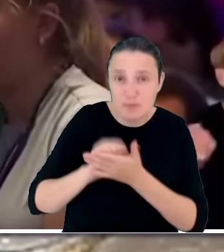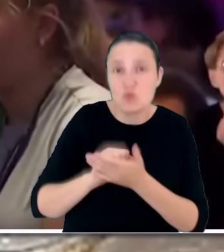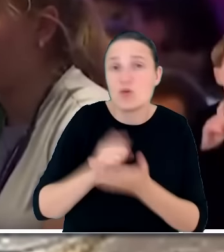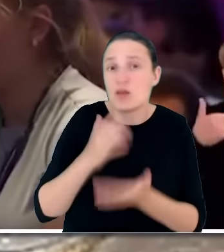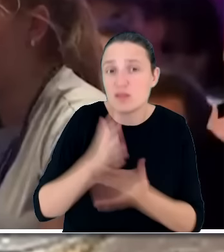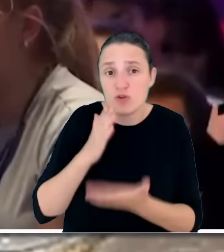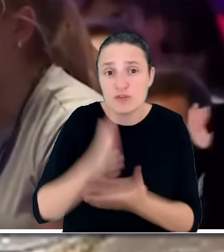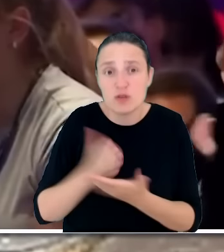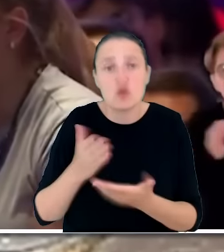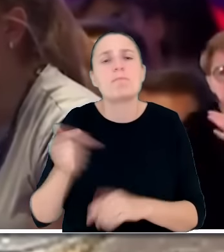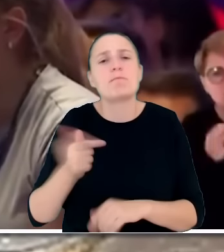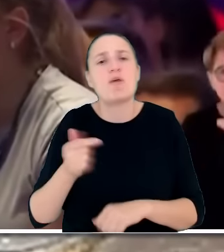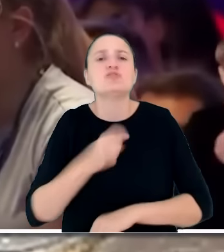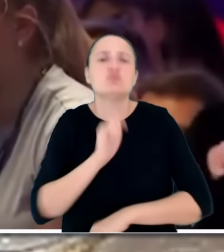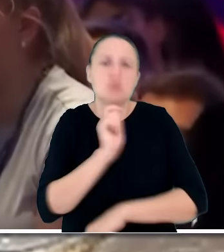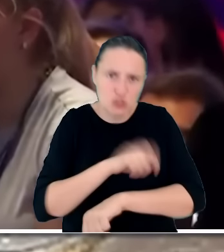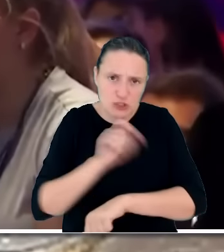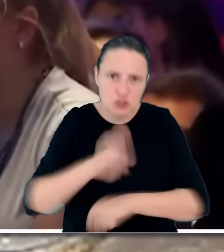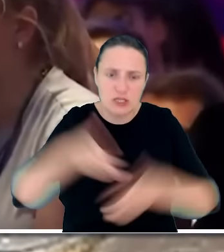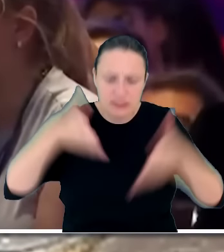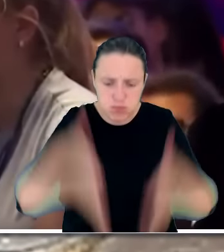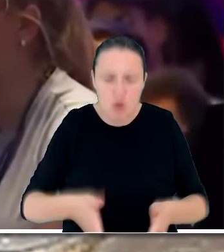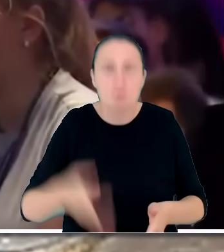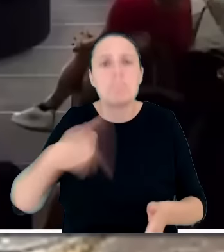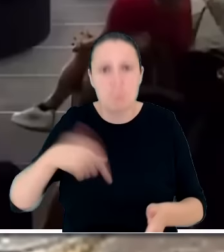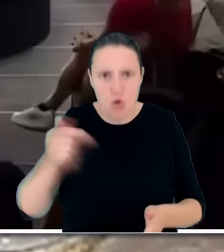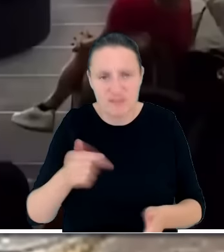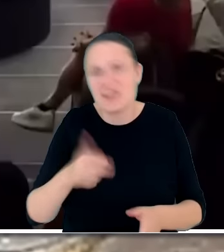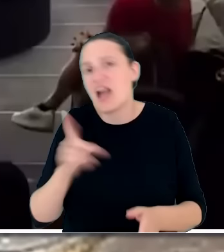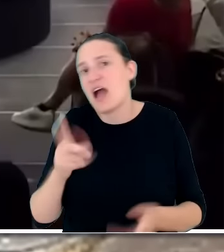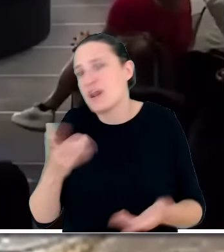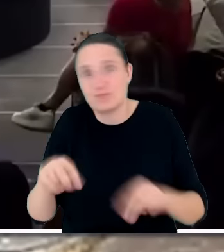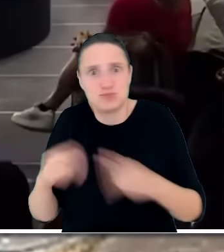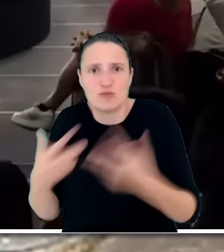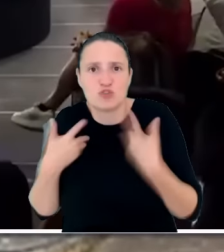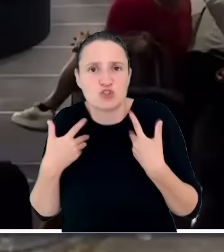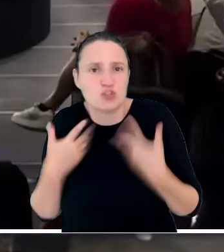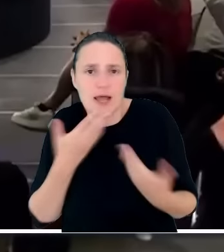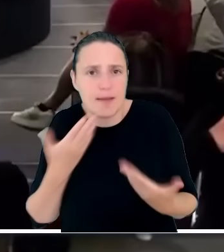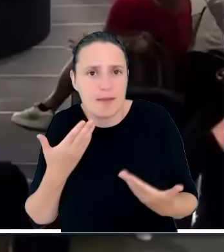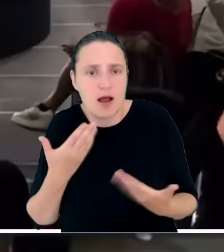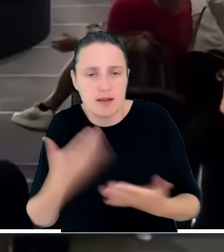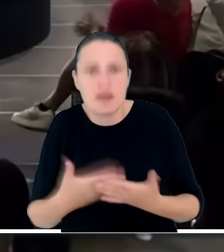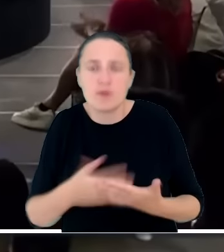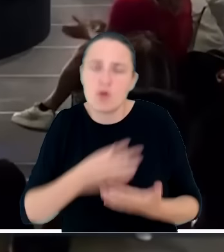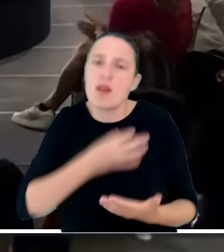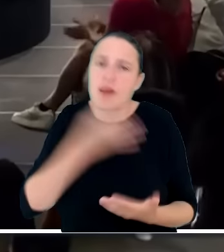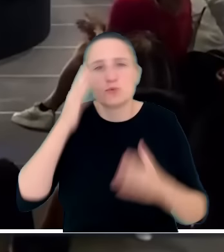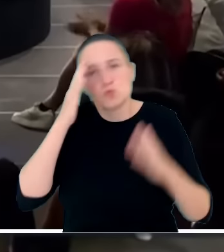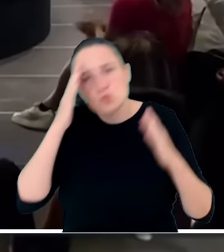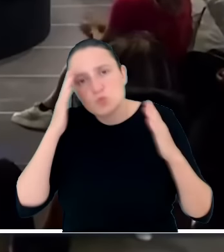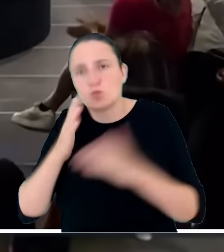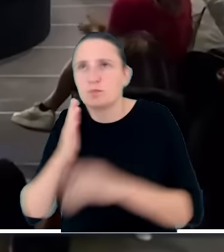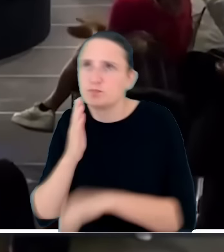należy się chrześcijański pochówek, ale niestety nie jesteśmy w stanie przywrócić ich do życia, albo możemy się skoncentrować na budowaniu wspólnej